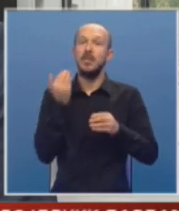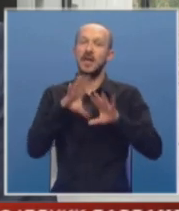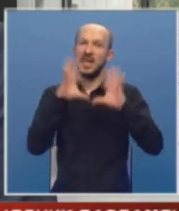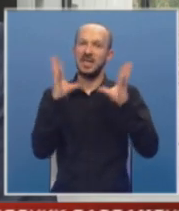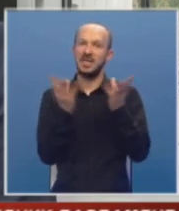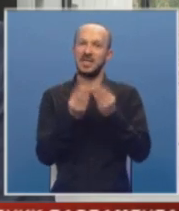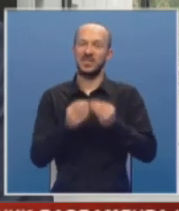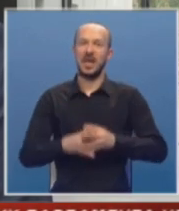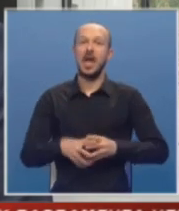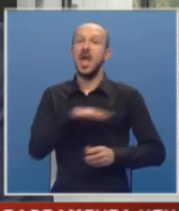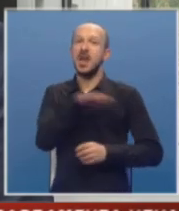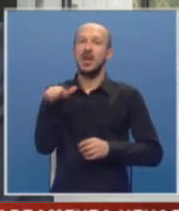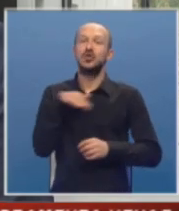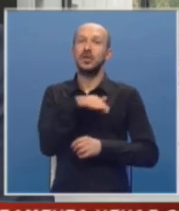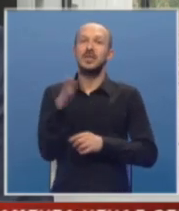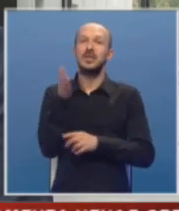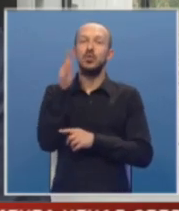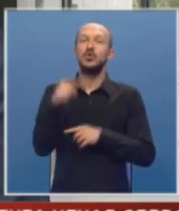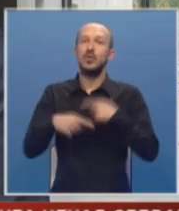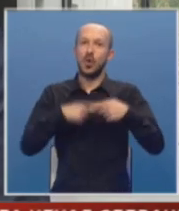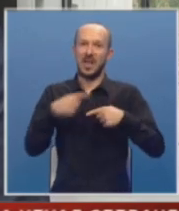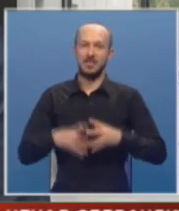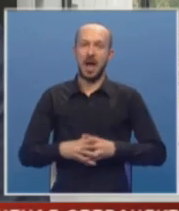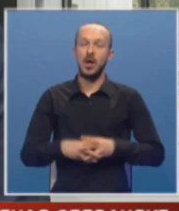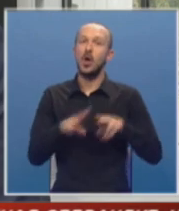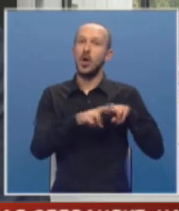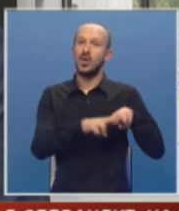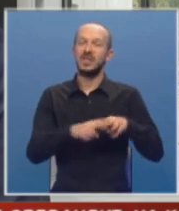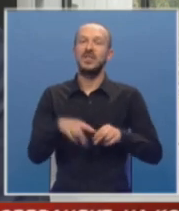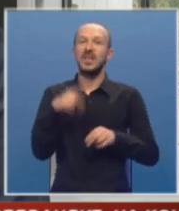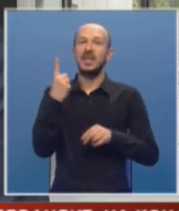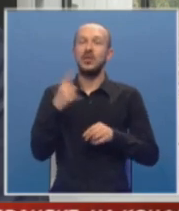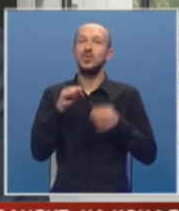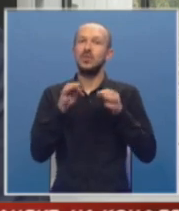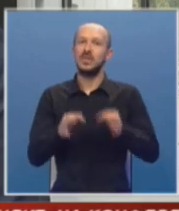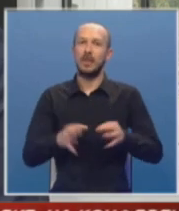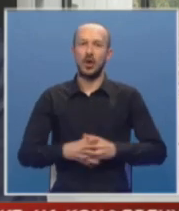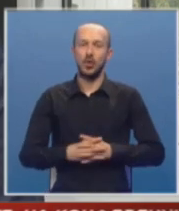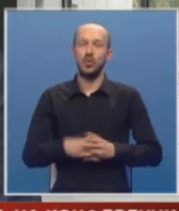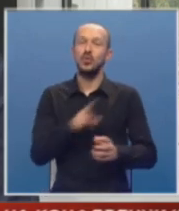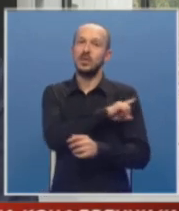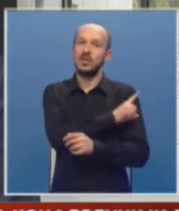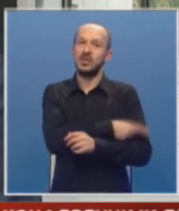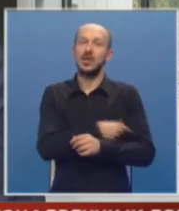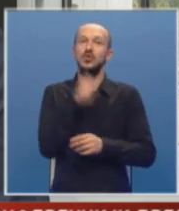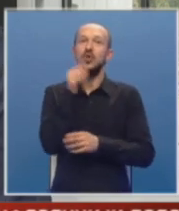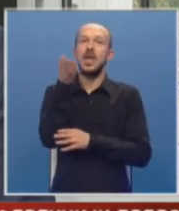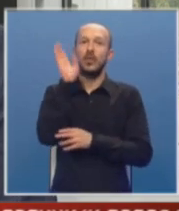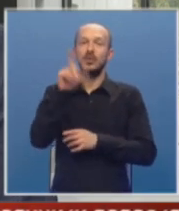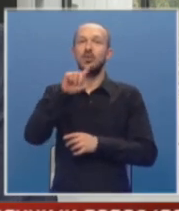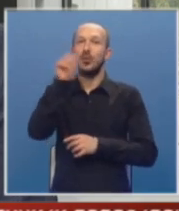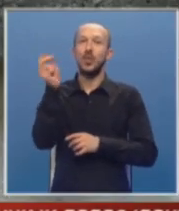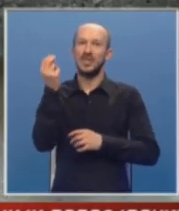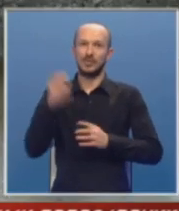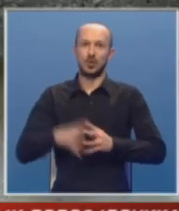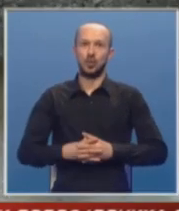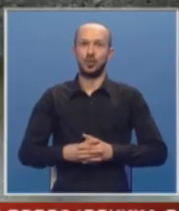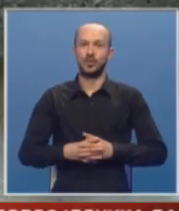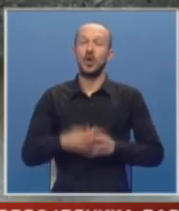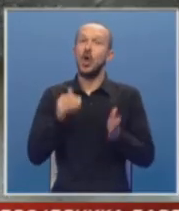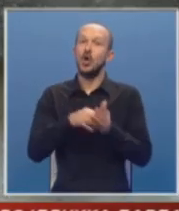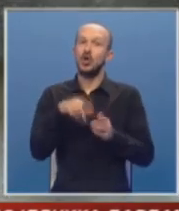svega našoj djeci i budućim pokoljenjima ostaviti jednu stabilnu, snažnu i prosperitetnu Republiku Srpsku.